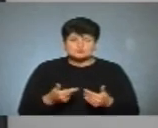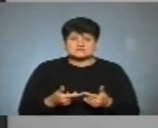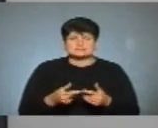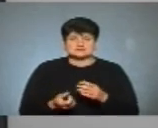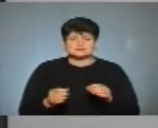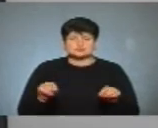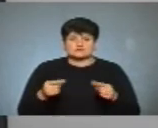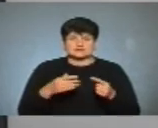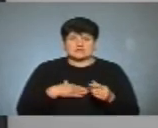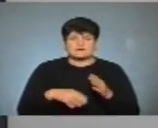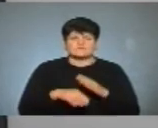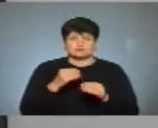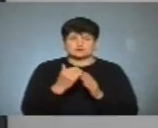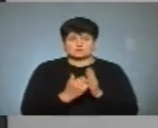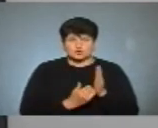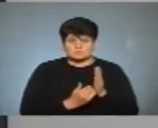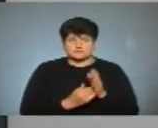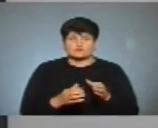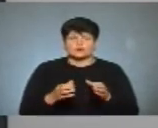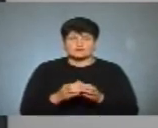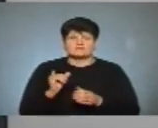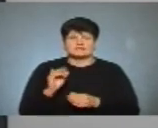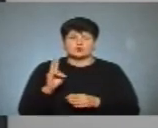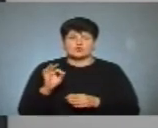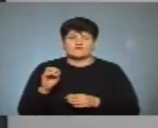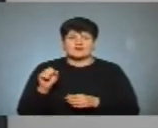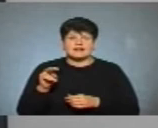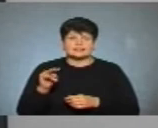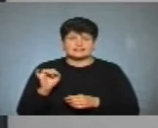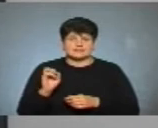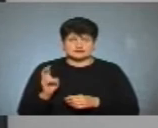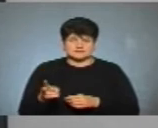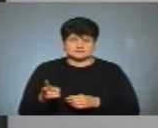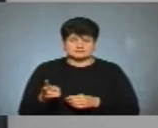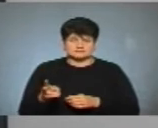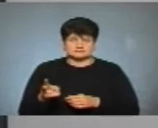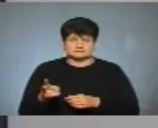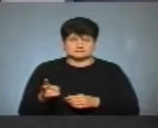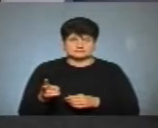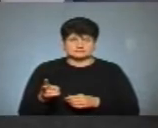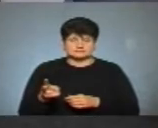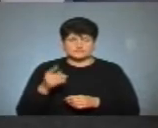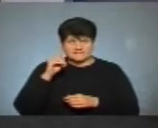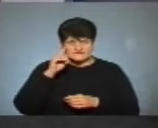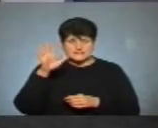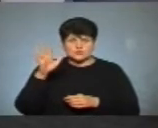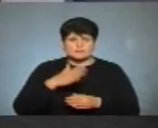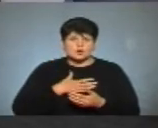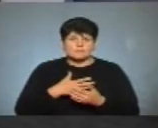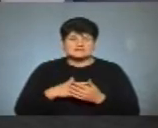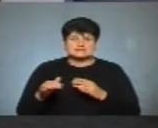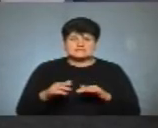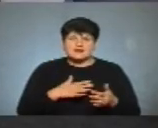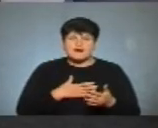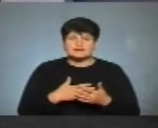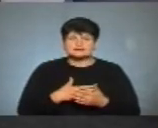і наша виборча програма. В команді Іван Ковалик, який відомий громадський діяч,